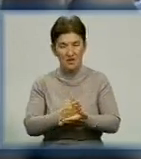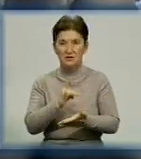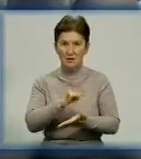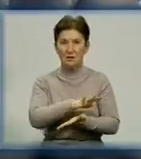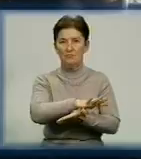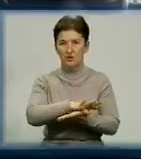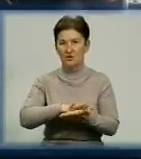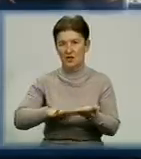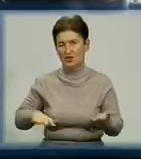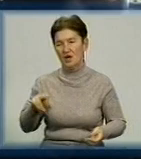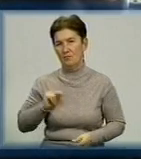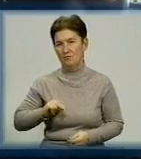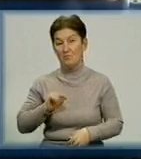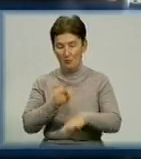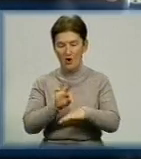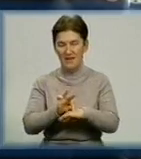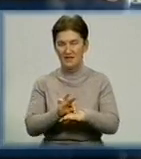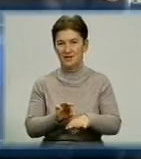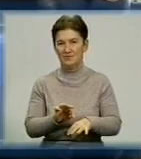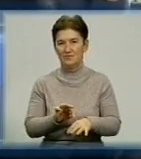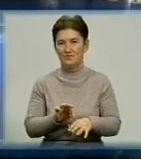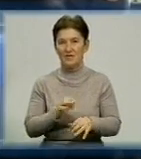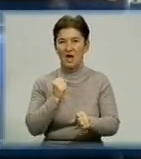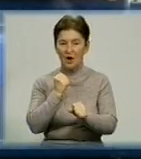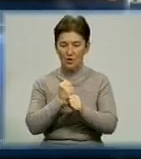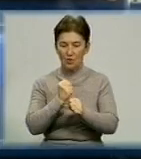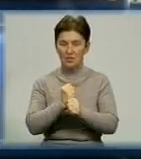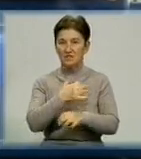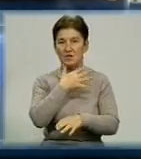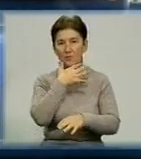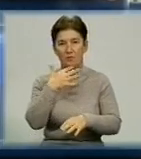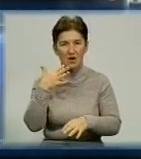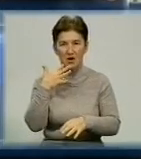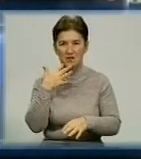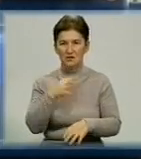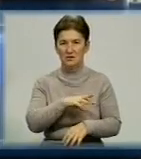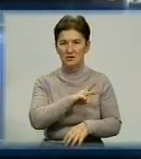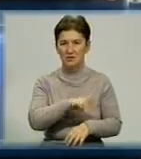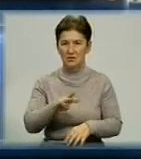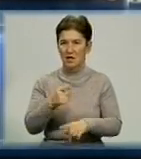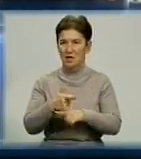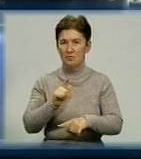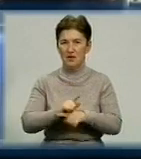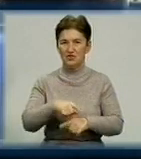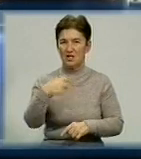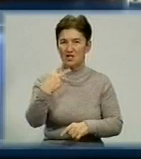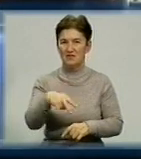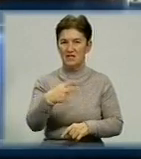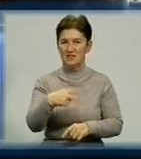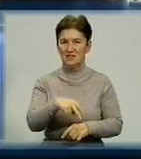боліти. Робиться, відповідно, дуже багато. Мільйони, а більше 20 мільйонів тільки з державного